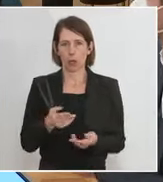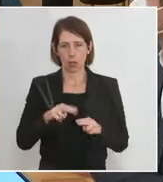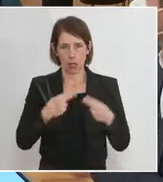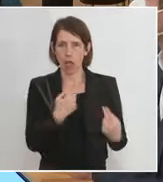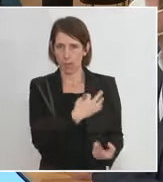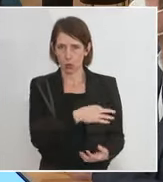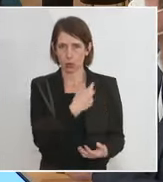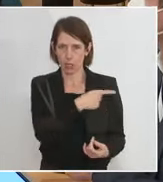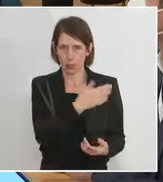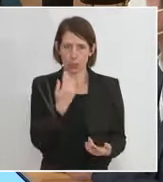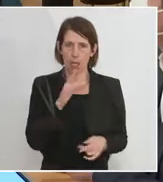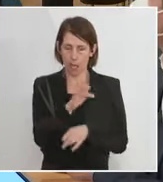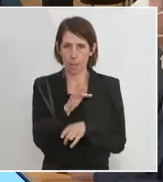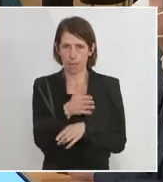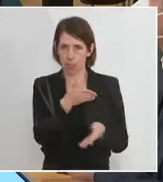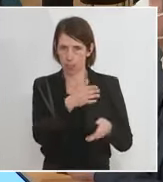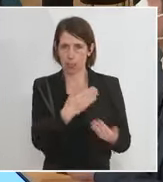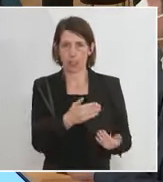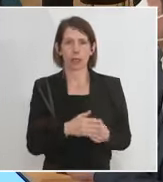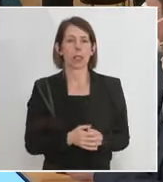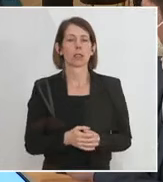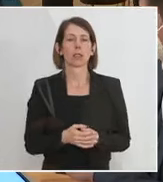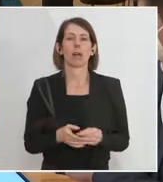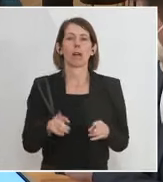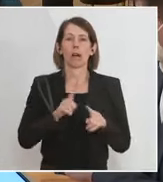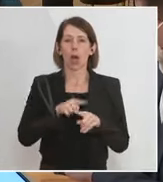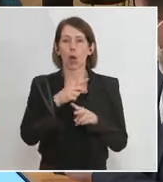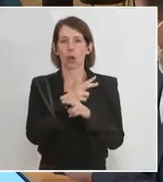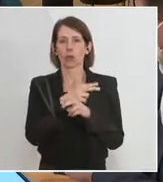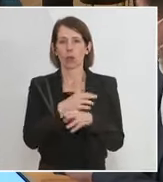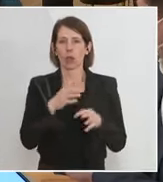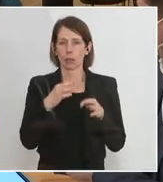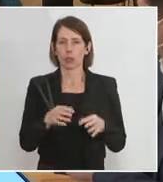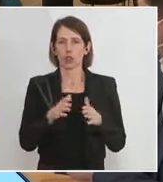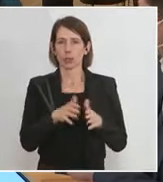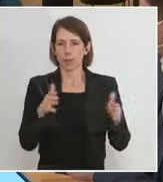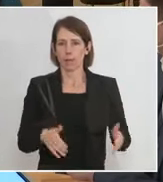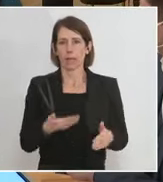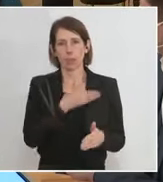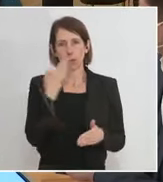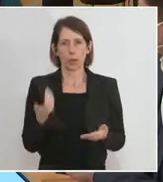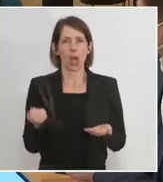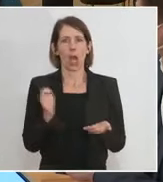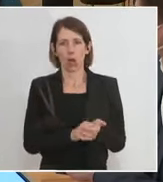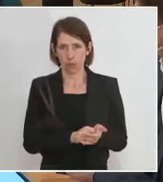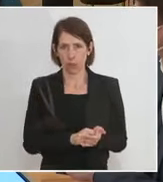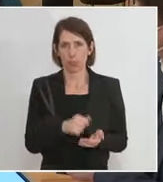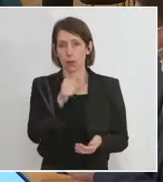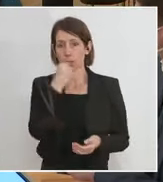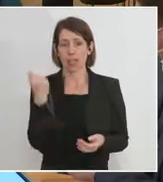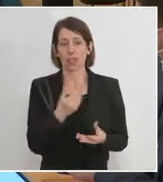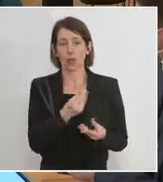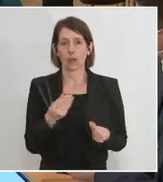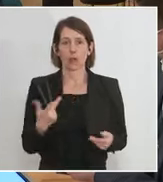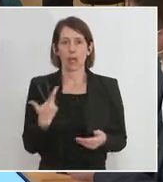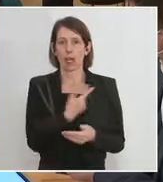Herr Bundeskanzler, und auch dadurch, dass Österreich bestimmte Kontingente nicht aufgekauft hat. Wie viele Impfdosen fehlen jetzt